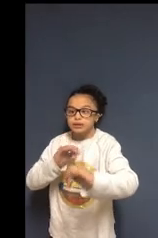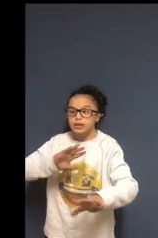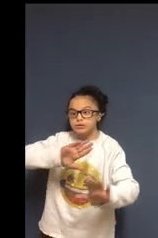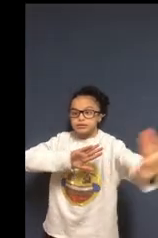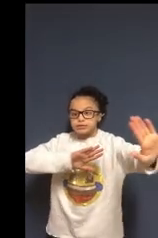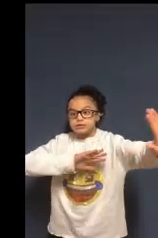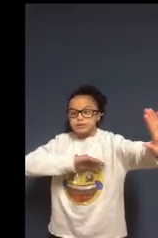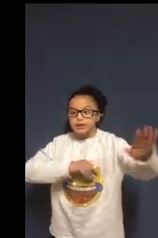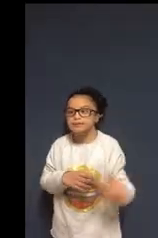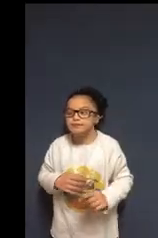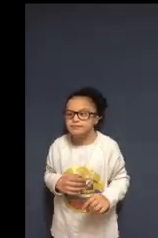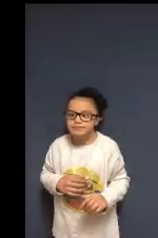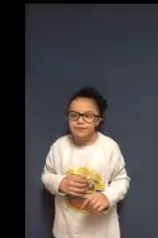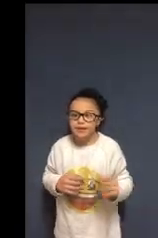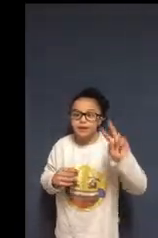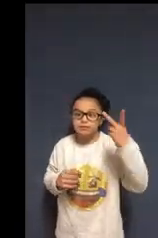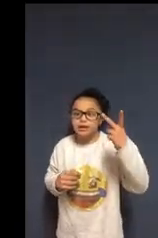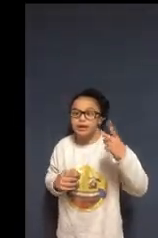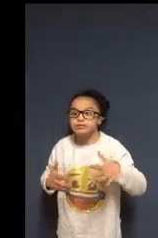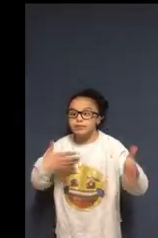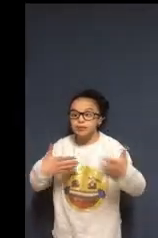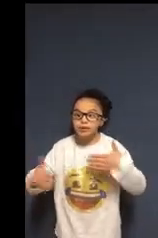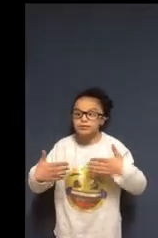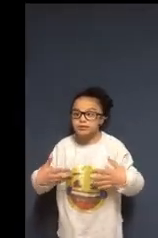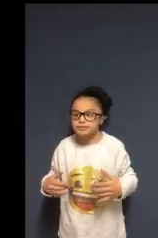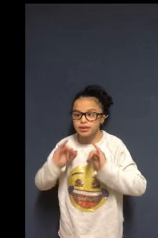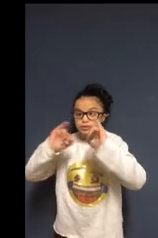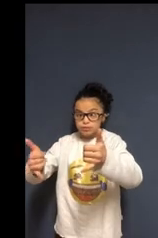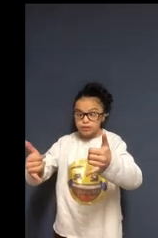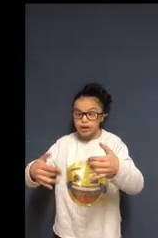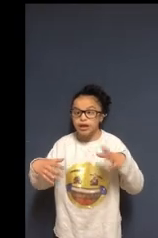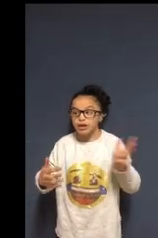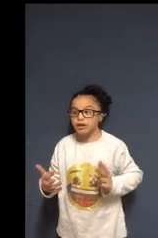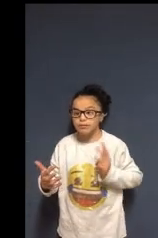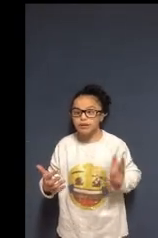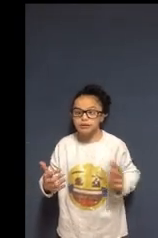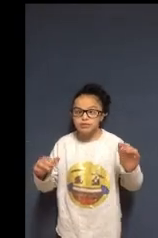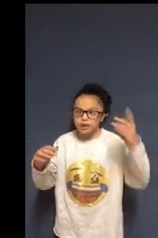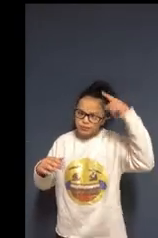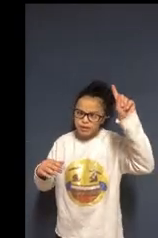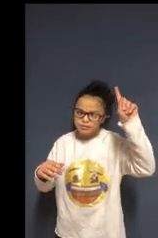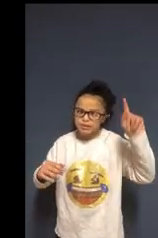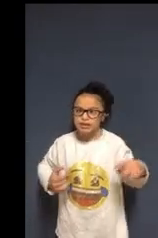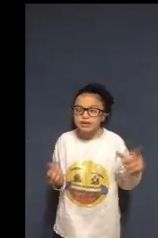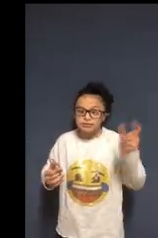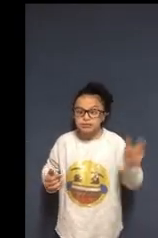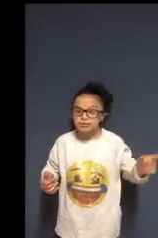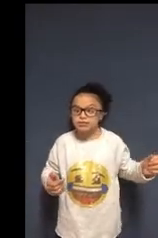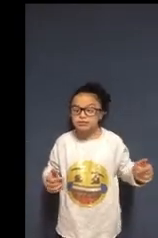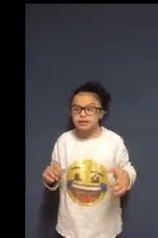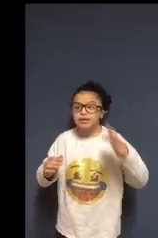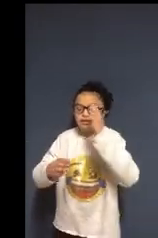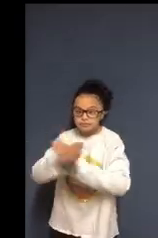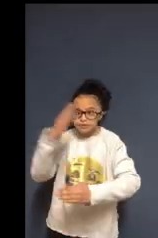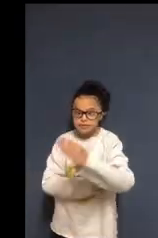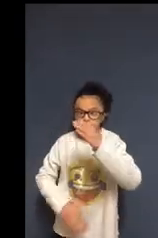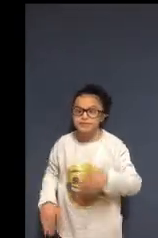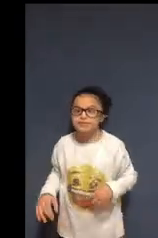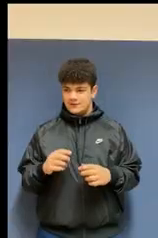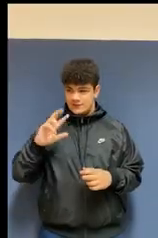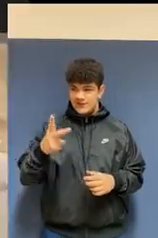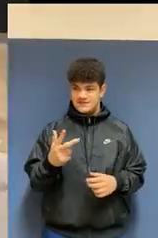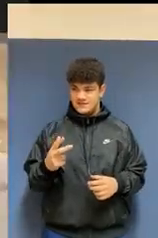permettono anche alle persone diversamente abili di uscire con facilità e di raggiungere direttamente il punto di